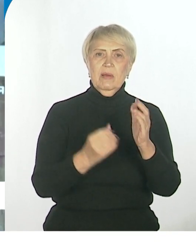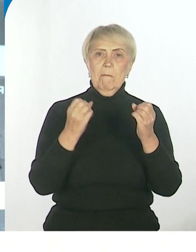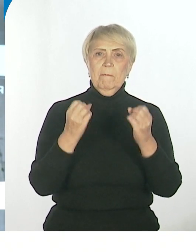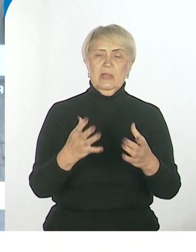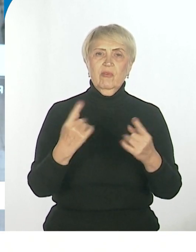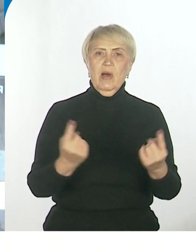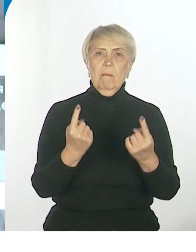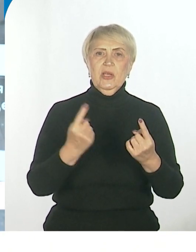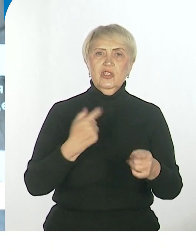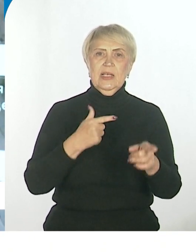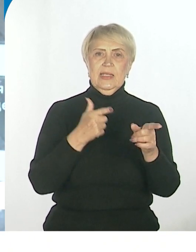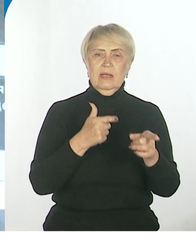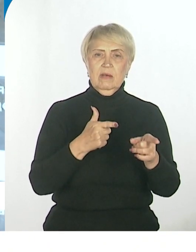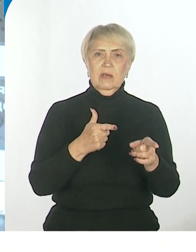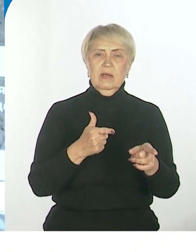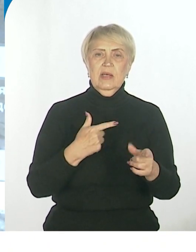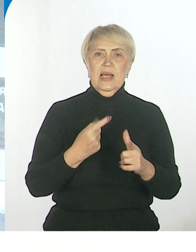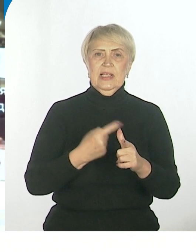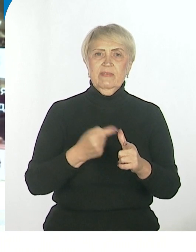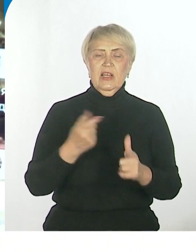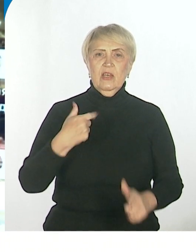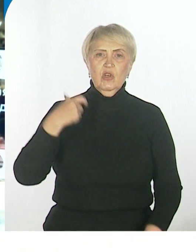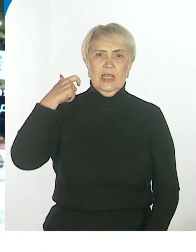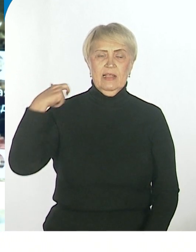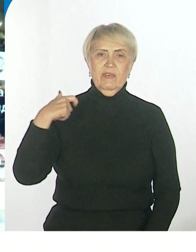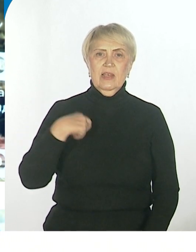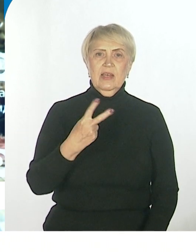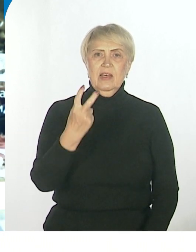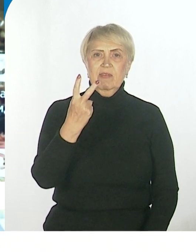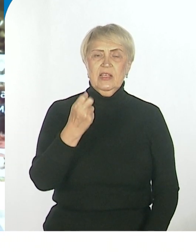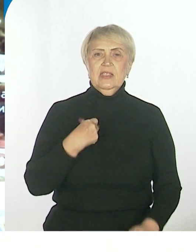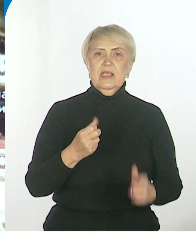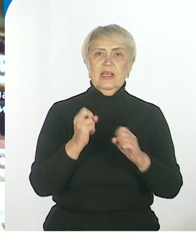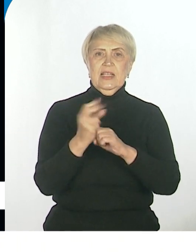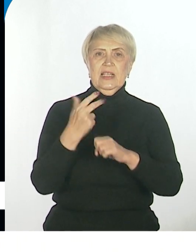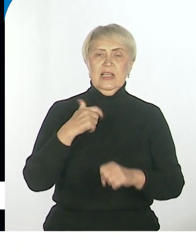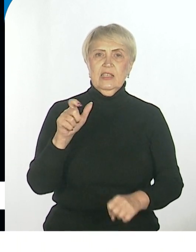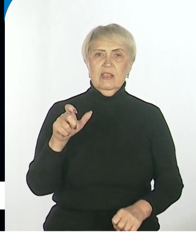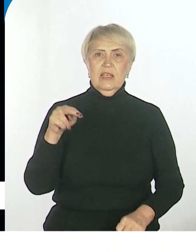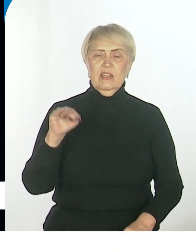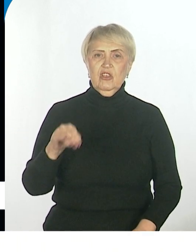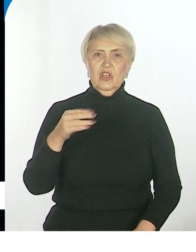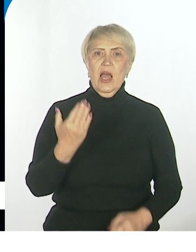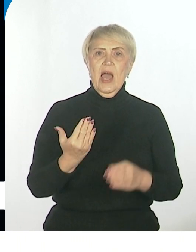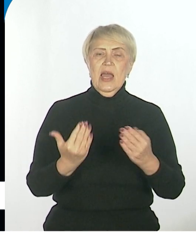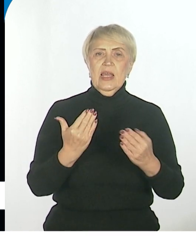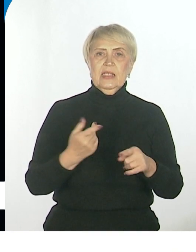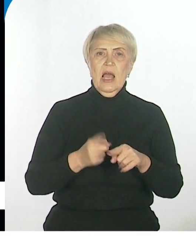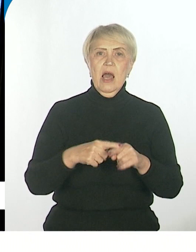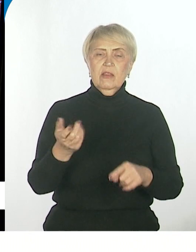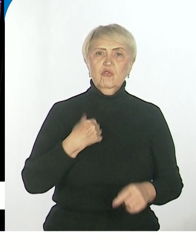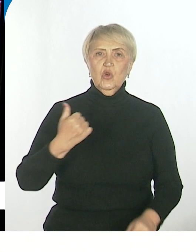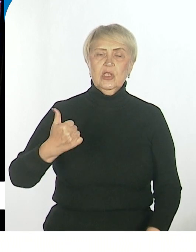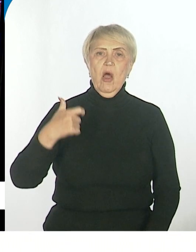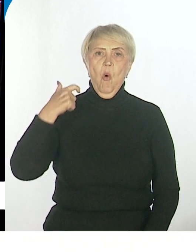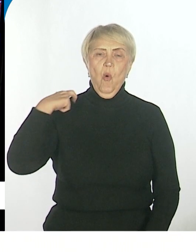обычного стрелка со званием рядовой, не менее 213 тысяч. Если это офицер? Если это офицер, это уже